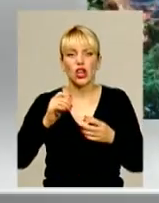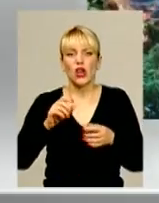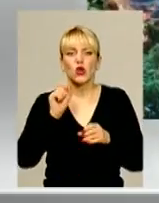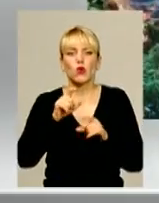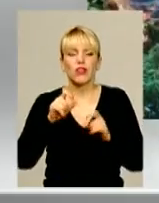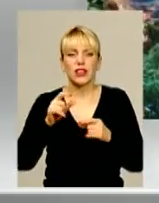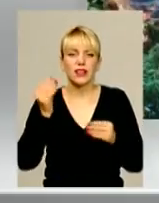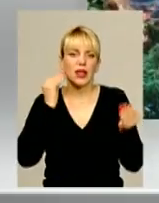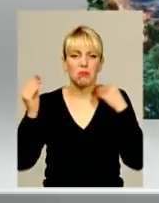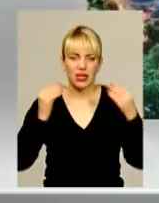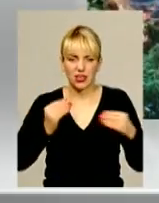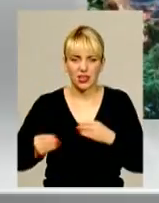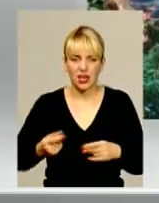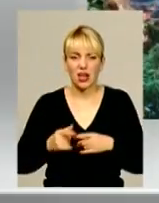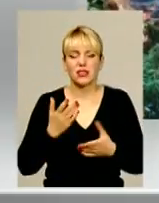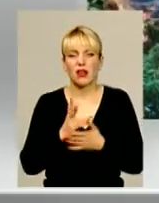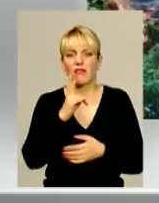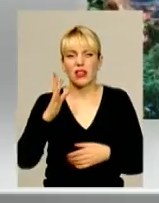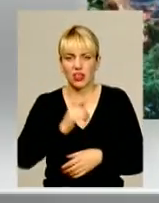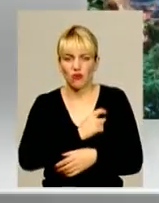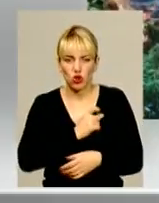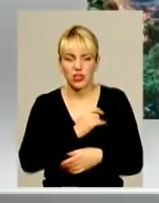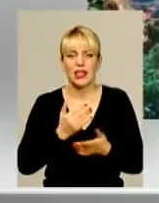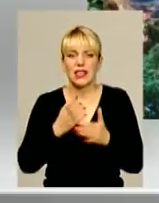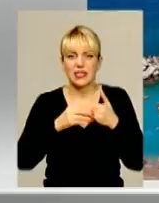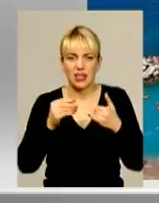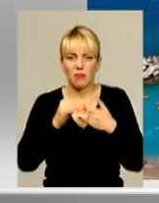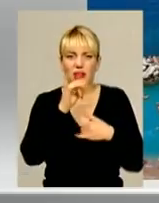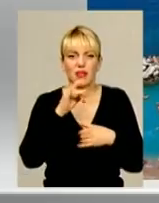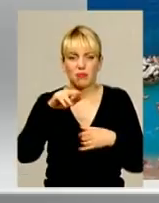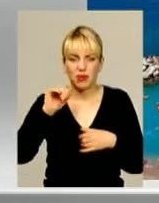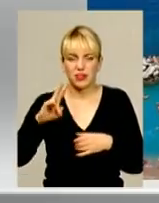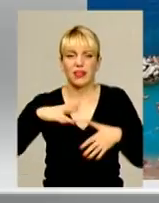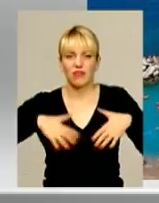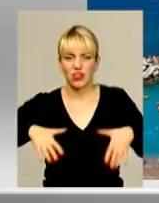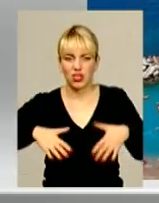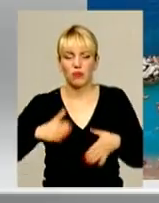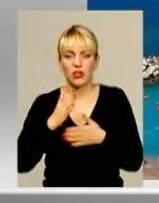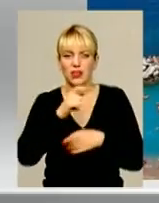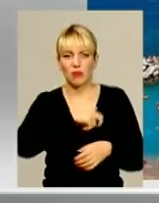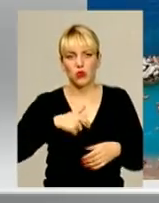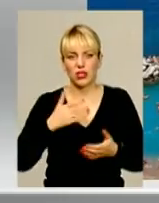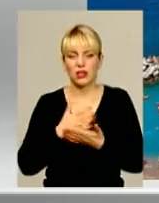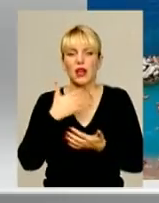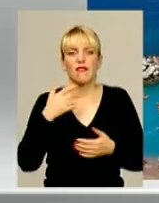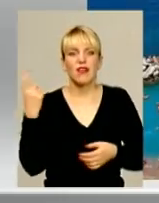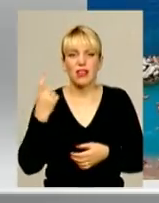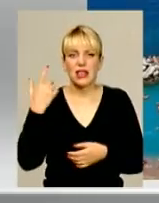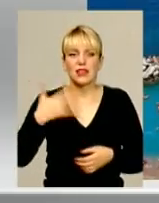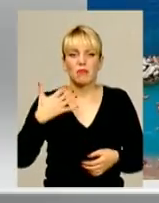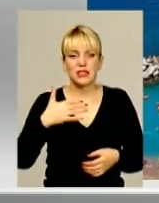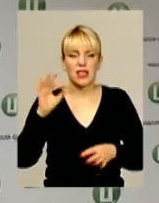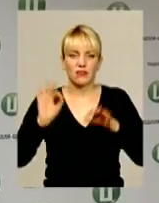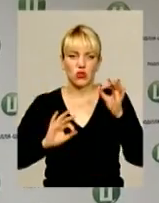будинок під Києвом, квартиру в Одесі, земельні ділянки в Рпіні та Криму. А сам депутат є власником 50% ТОВ